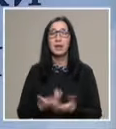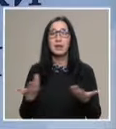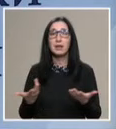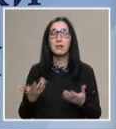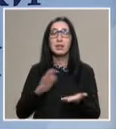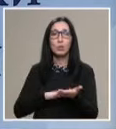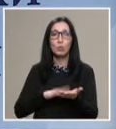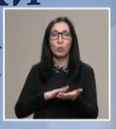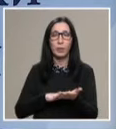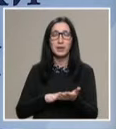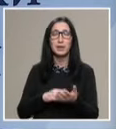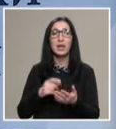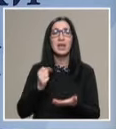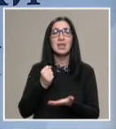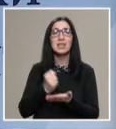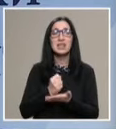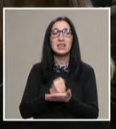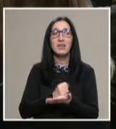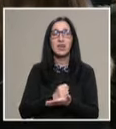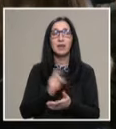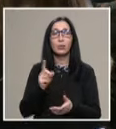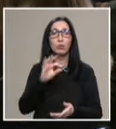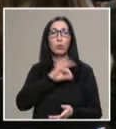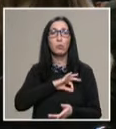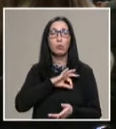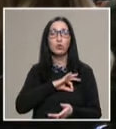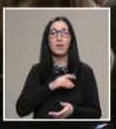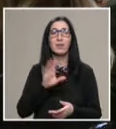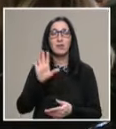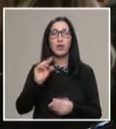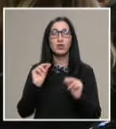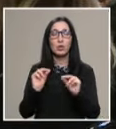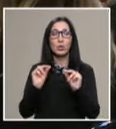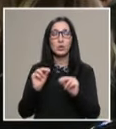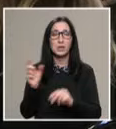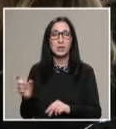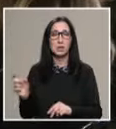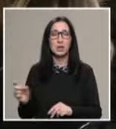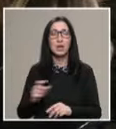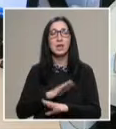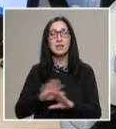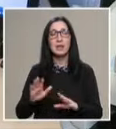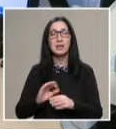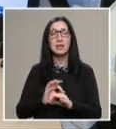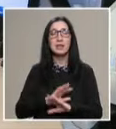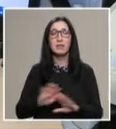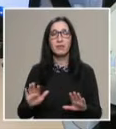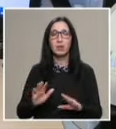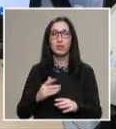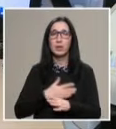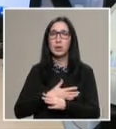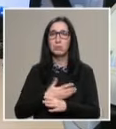А какви са документите, сертификатите, които получават вашите курсисти след завършено обучение в центъра за